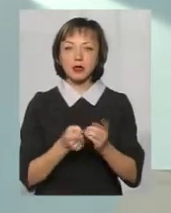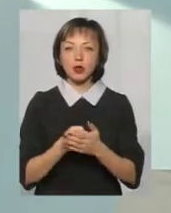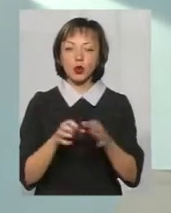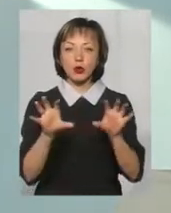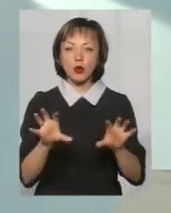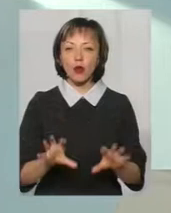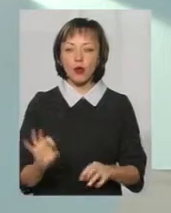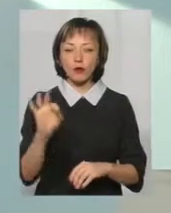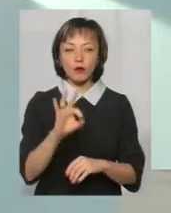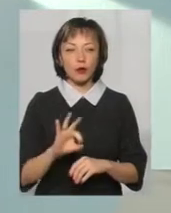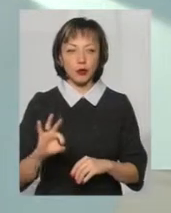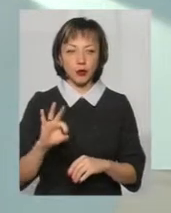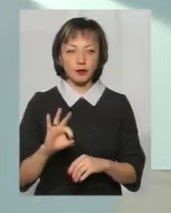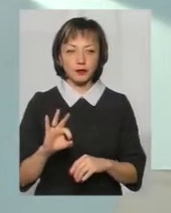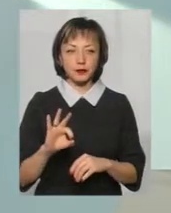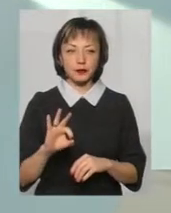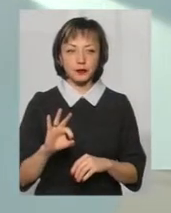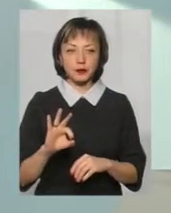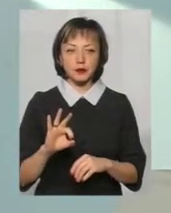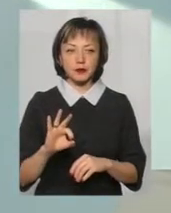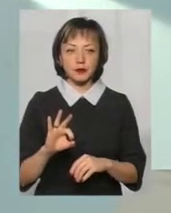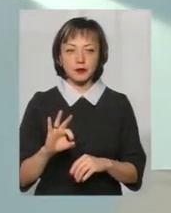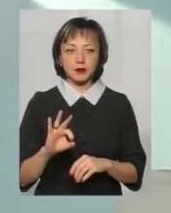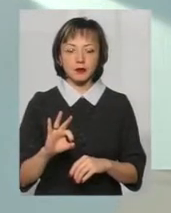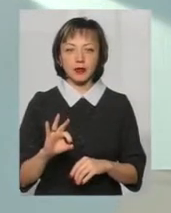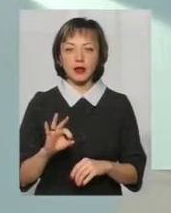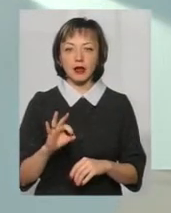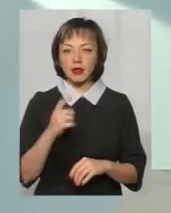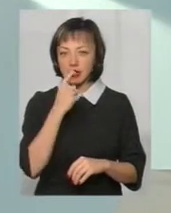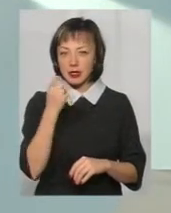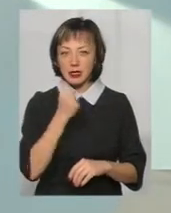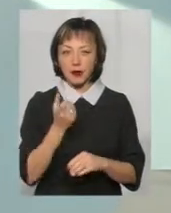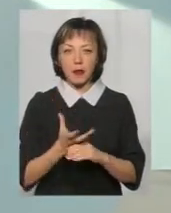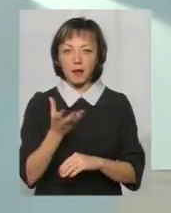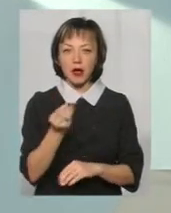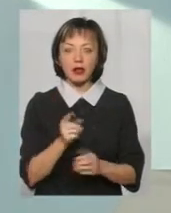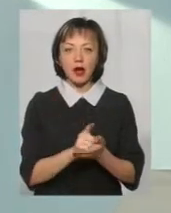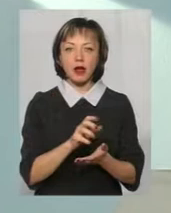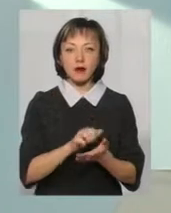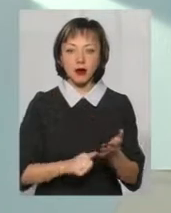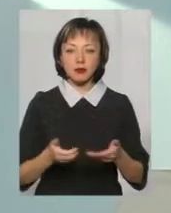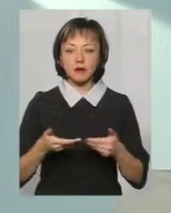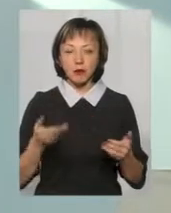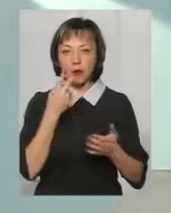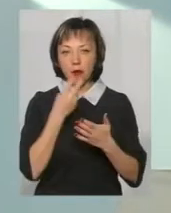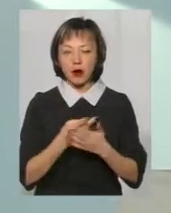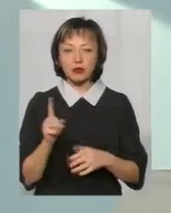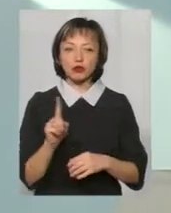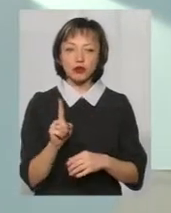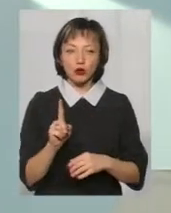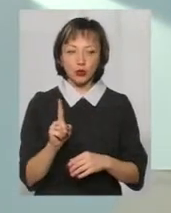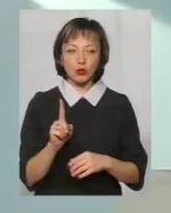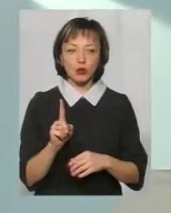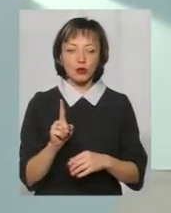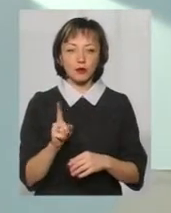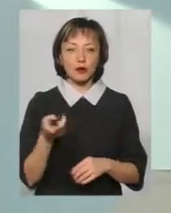стосовно злісних несплатників-аліментів, ми бачимо, що приходять